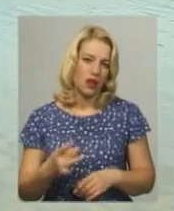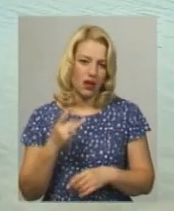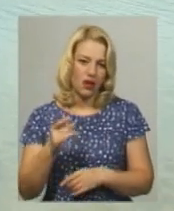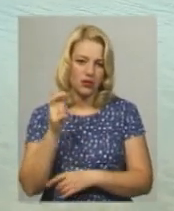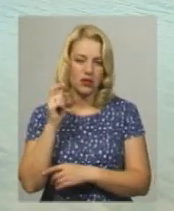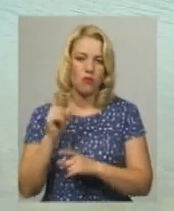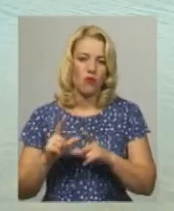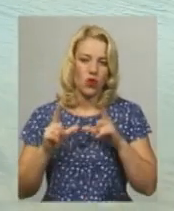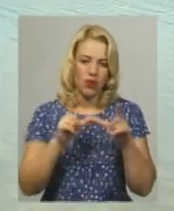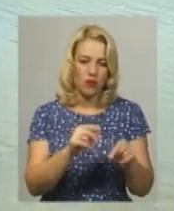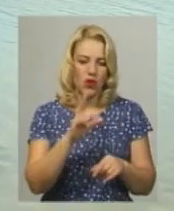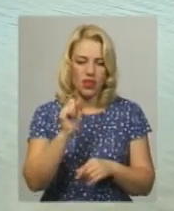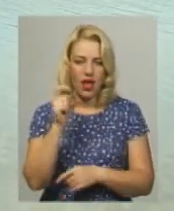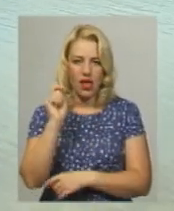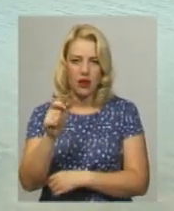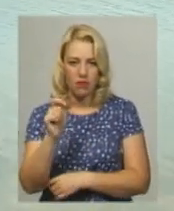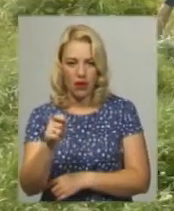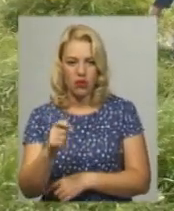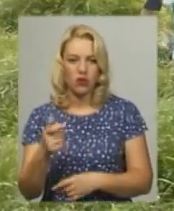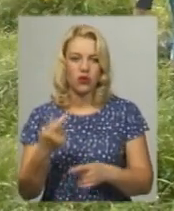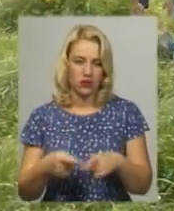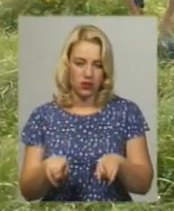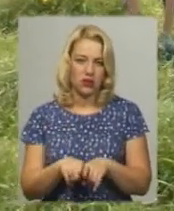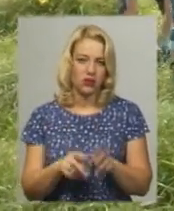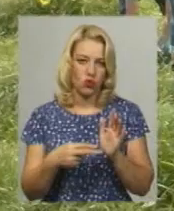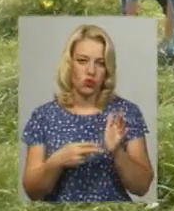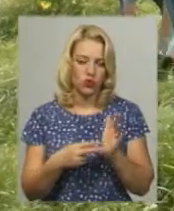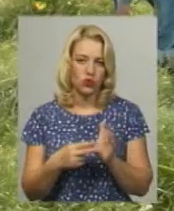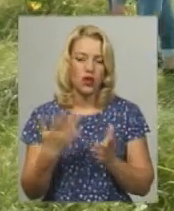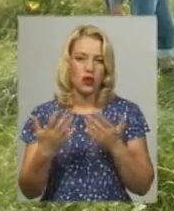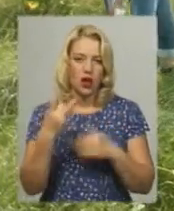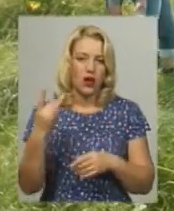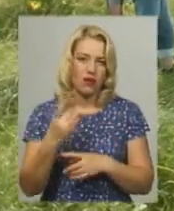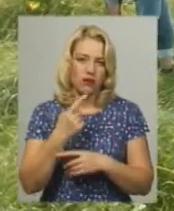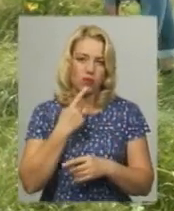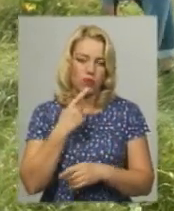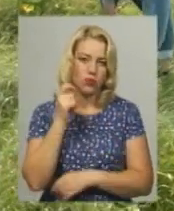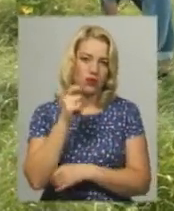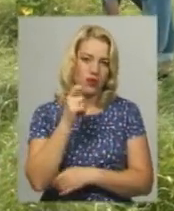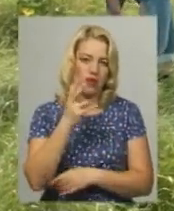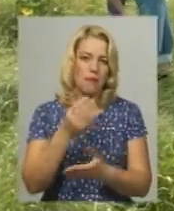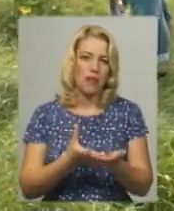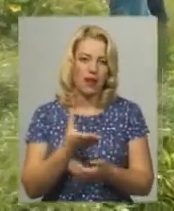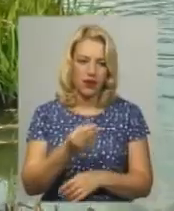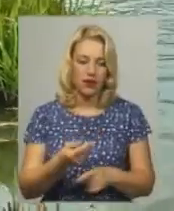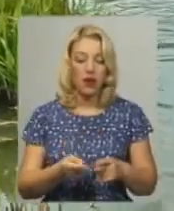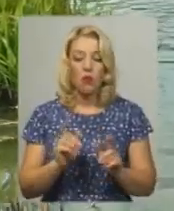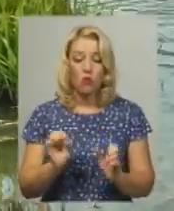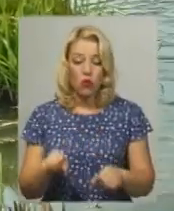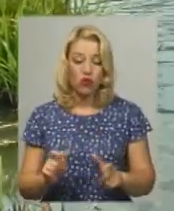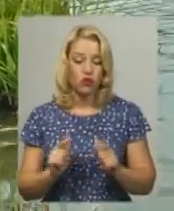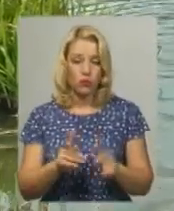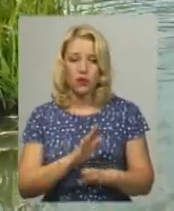Обходиться такі гроші, коли поїхати кудись на платний ставок. У громадську організацію рибалок-любителів, каже її голова, можуть ступити не тільки жителі